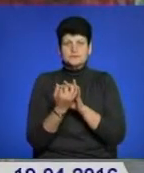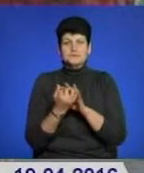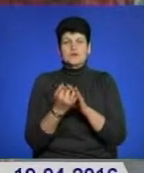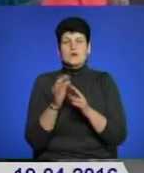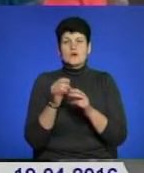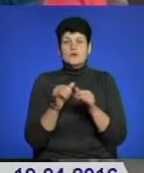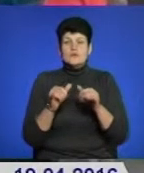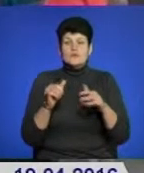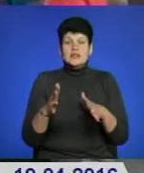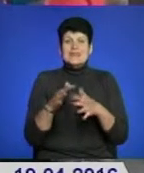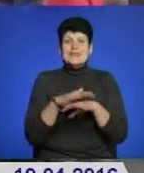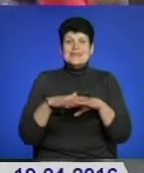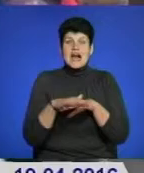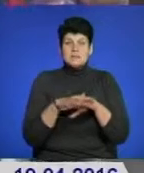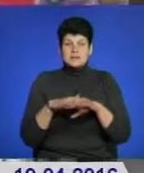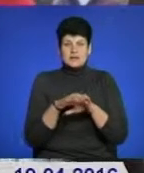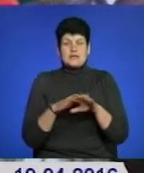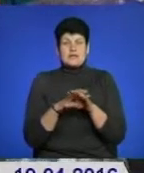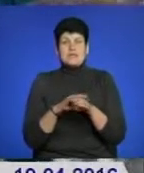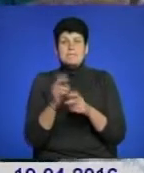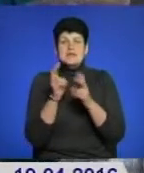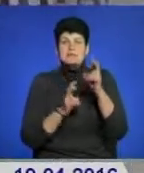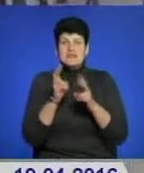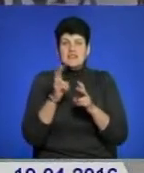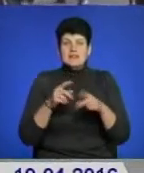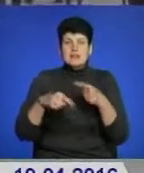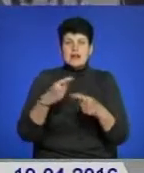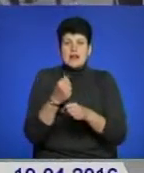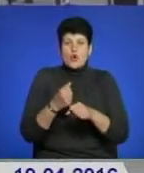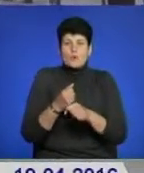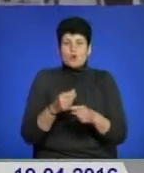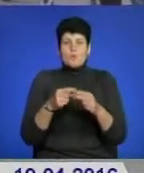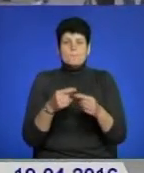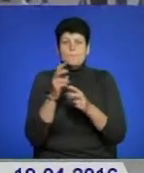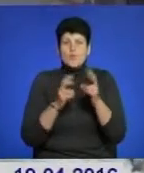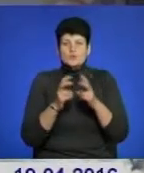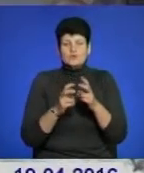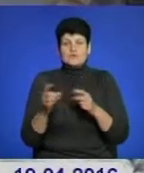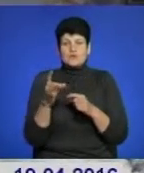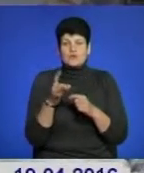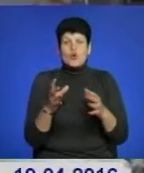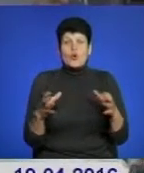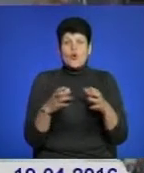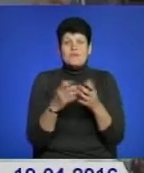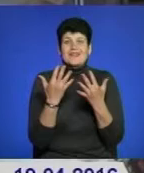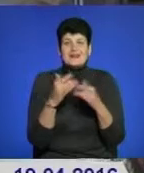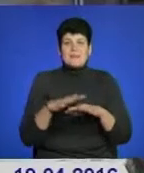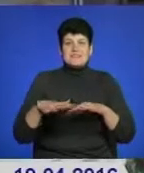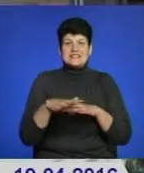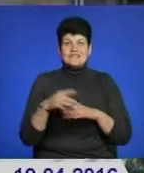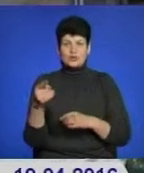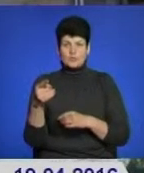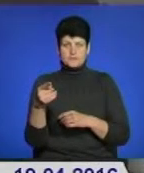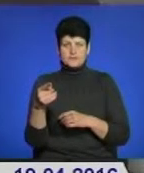ярмарки сільськогосподарських товаровиробників та підприємств переробної харчової промисловості районів охоплять декілька масивів Тернополя.